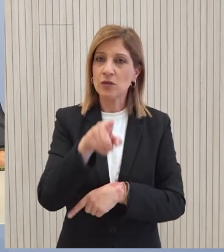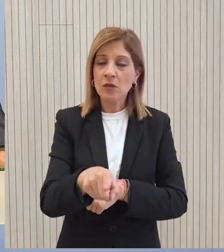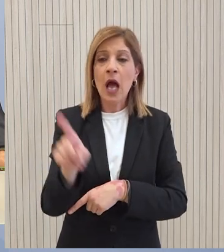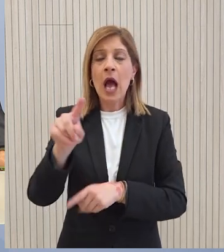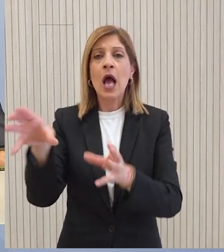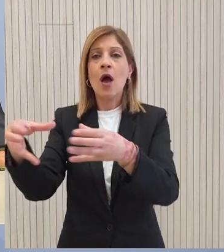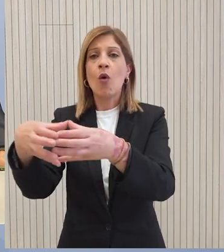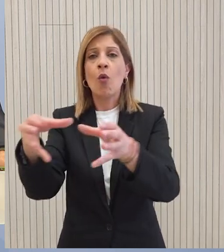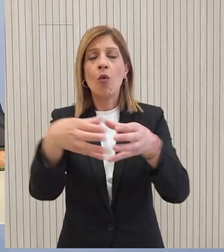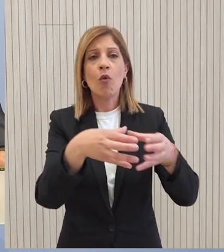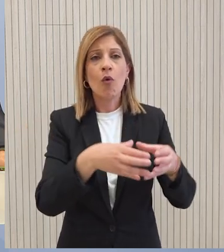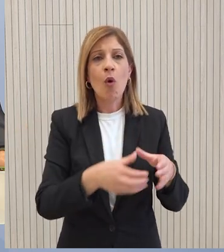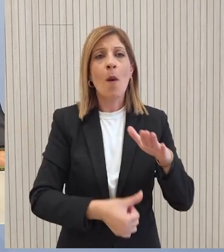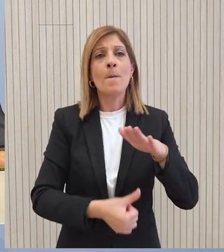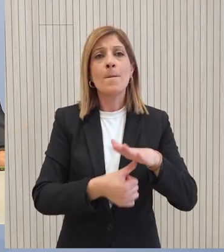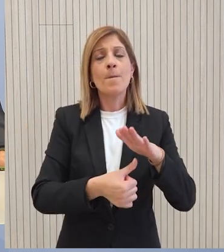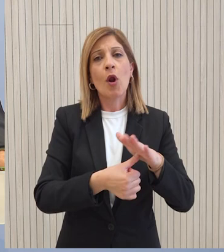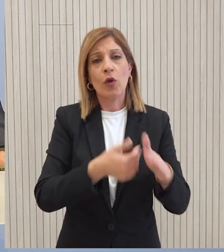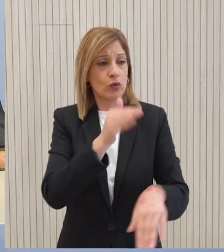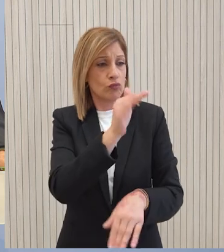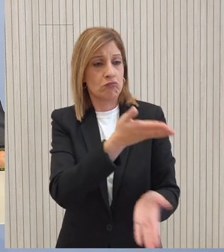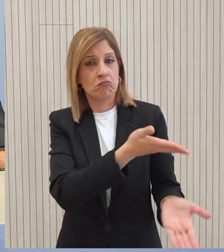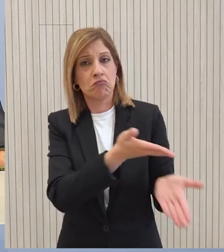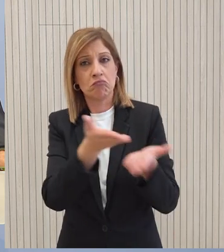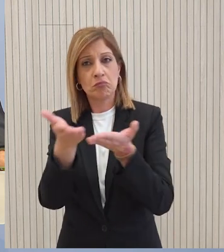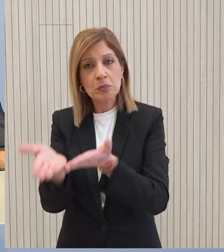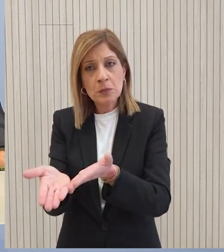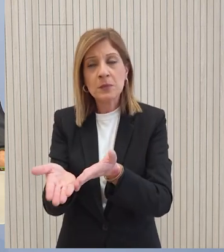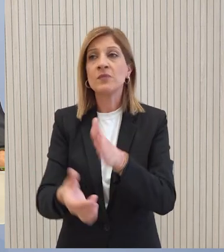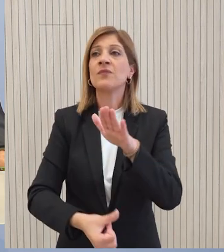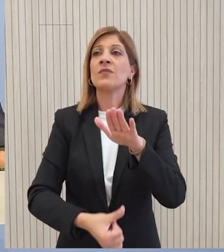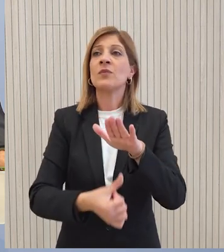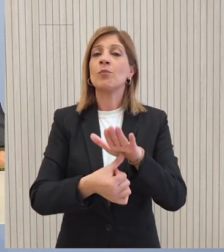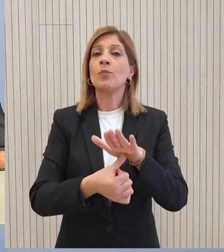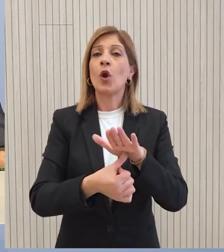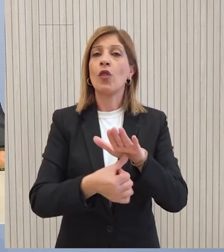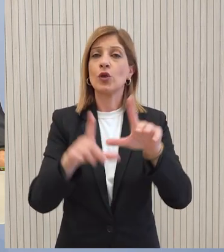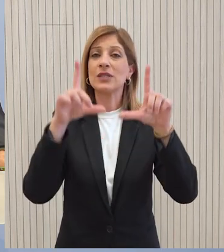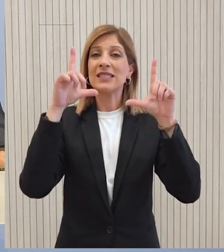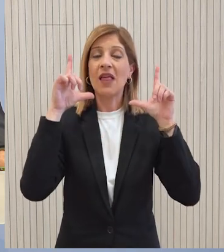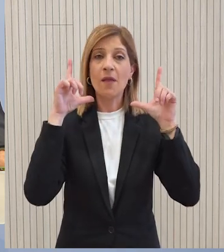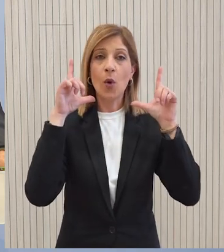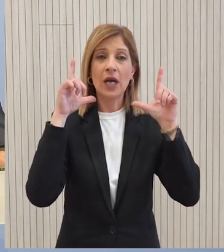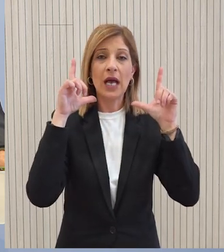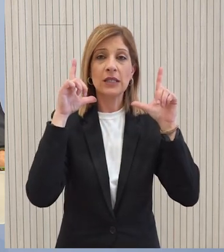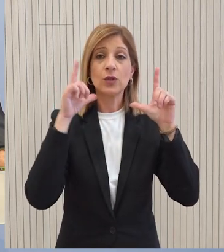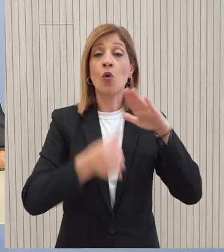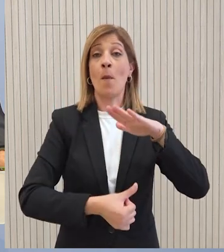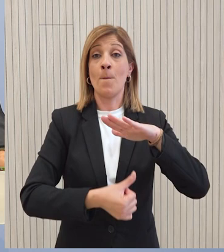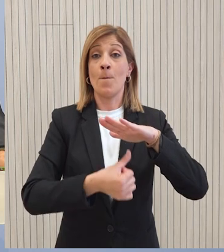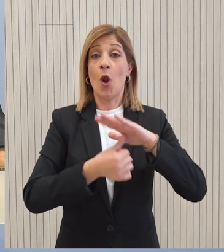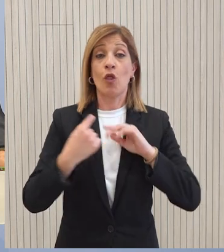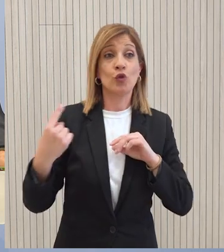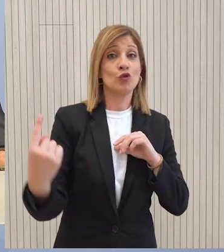πολιτικές δυνάμεις ως πρόεδρος της Δημοκρατίας θα παραστεί Να σας υπενθυμίσω ότι ο πρόεδρος της Δημοκρατίας ως πρόεδρος